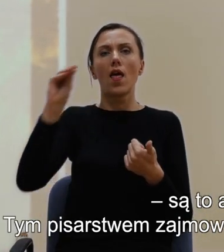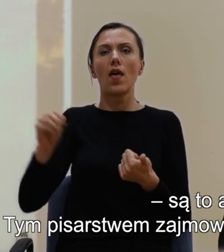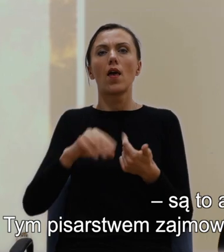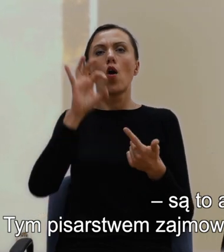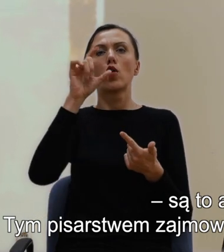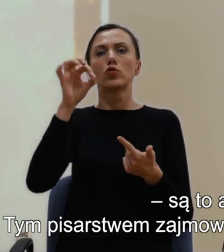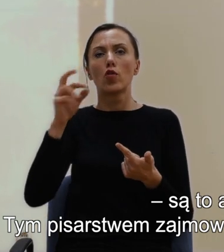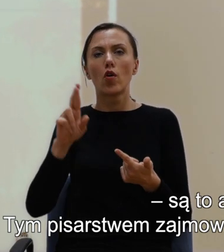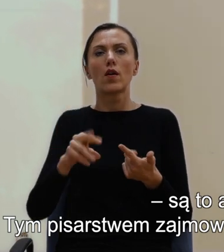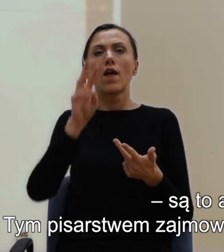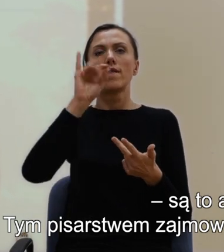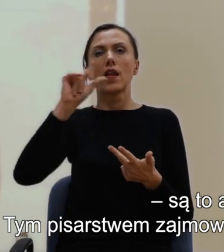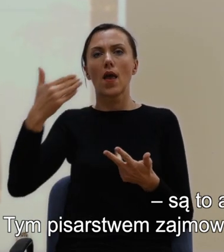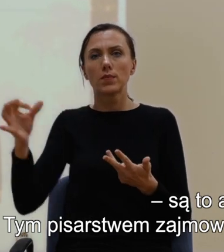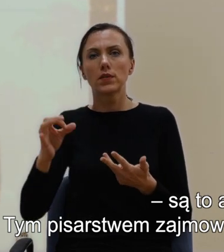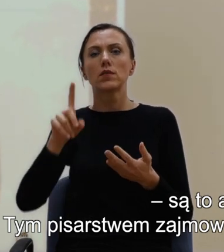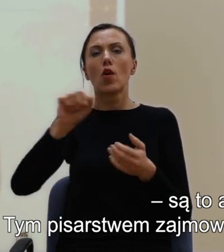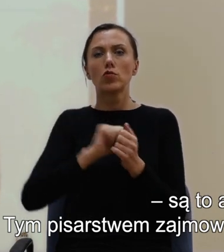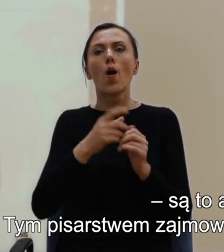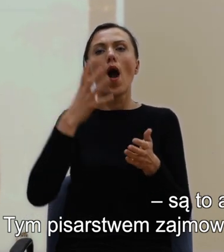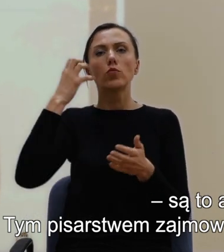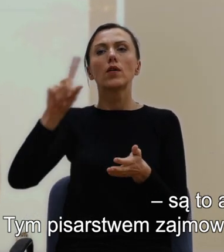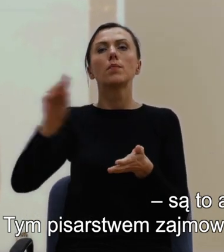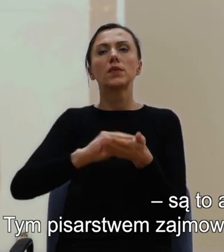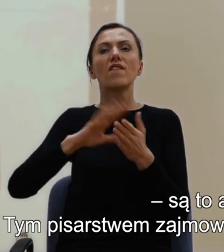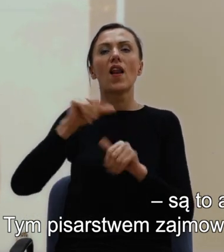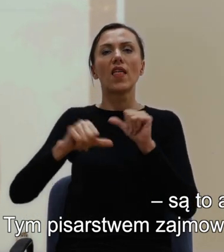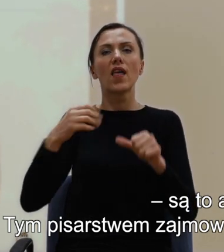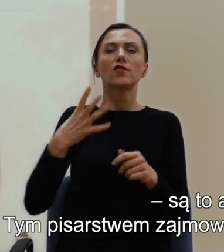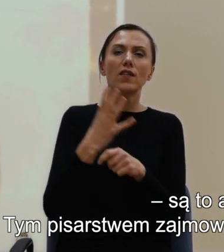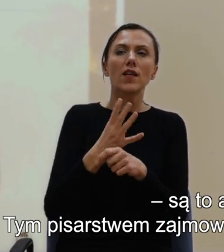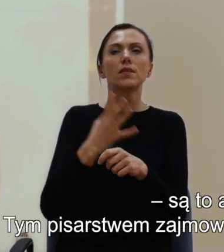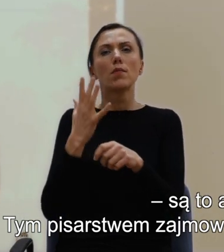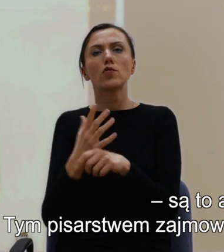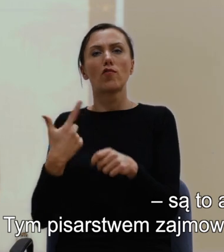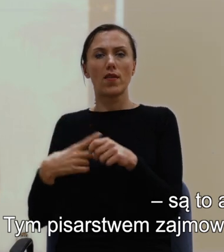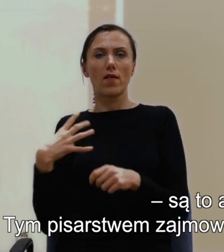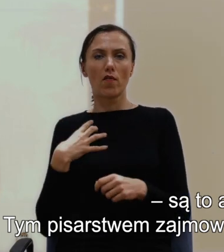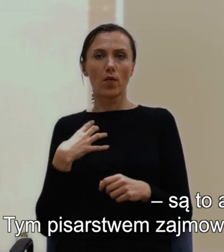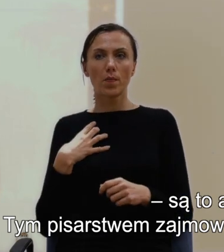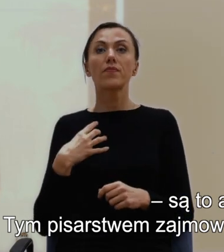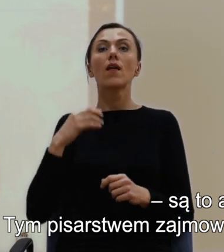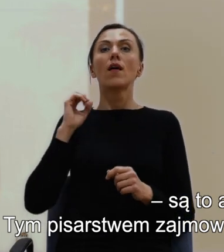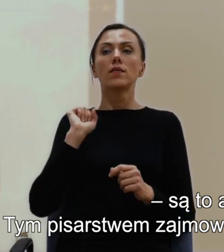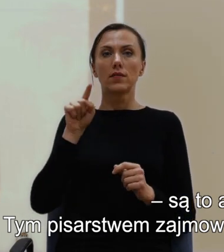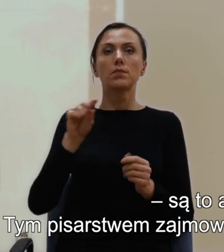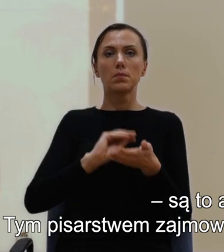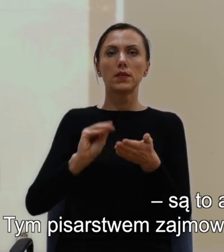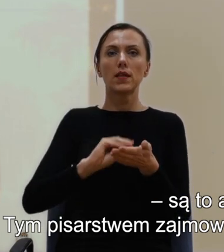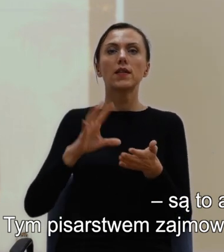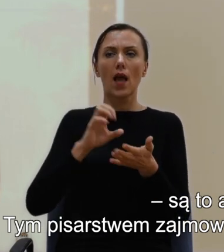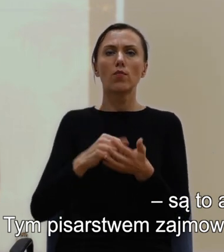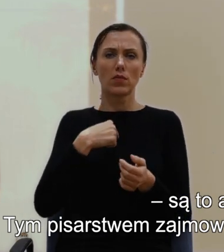są to autorzy, którzy pisali w latach 40-50. Tym pisarstwem zajmowałem się przez długi czas,